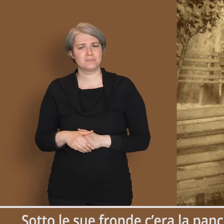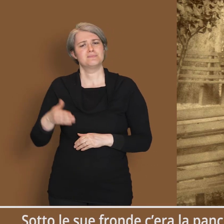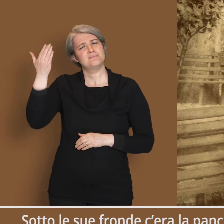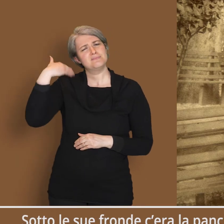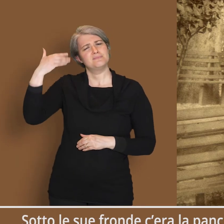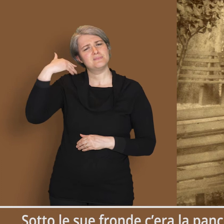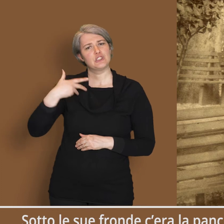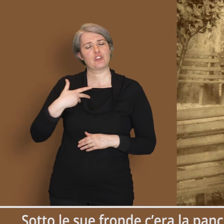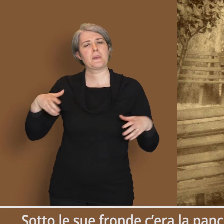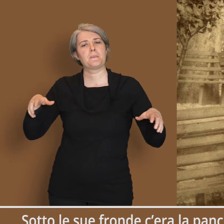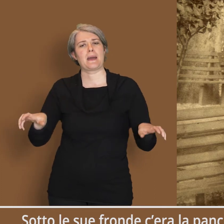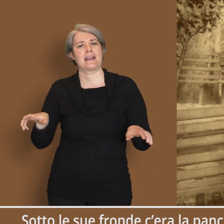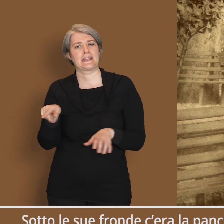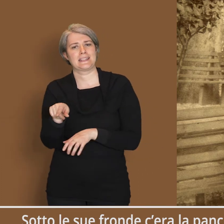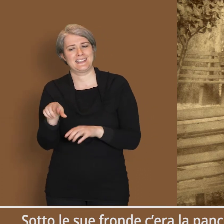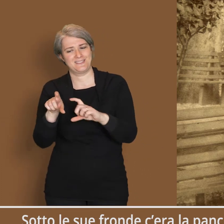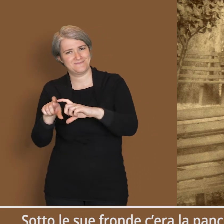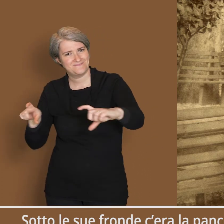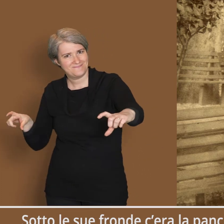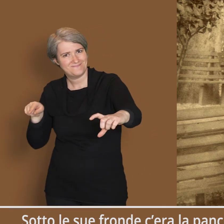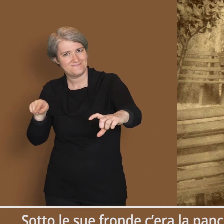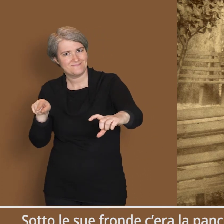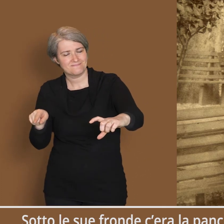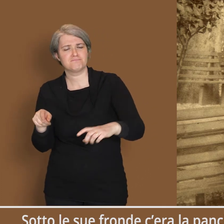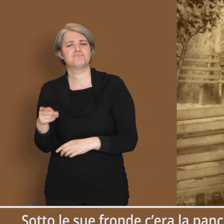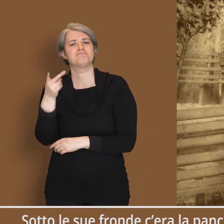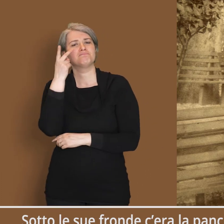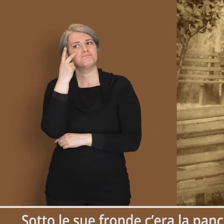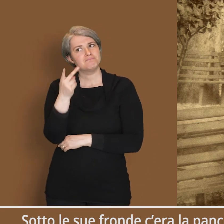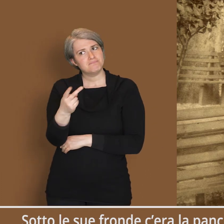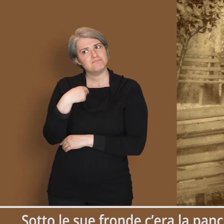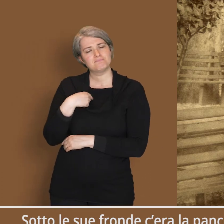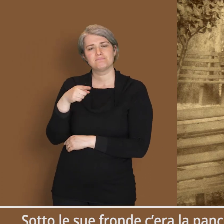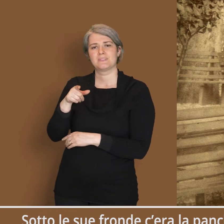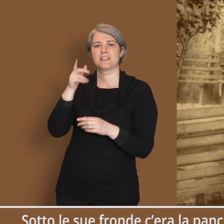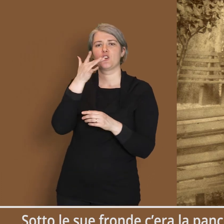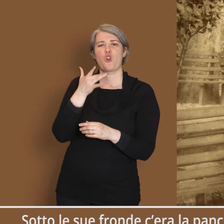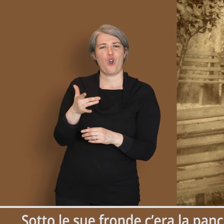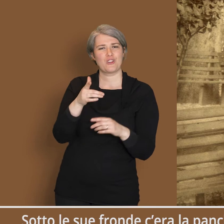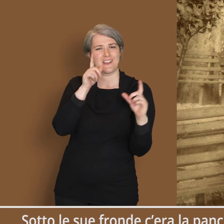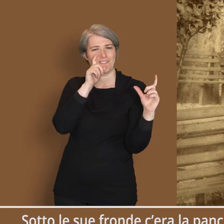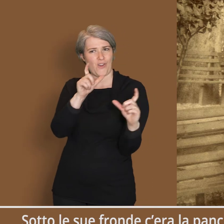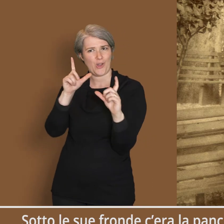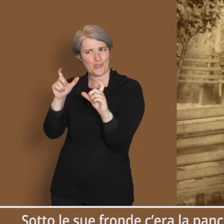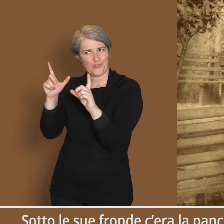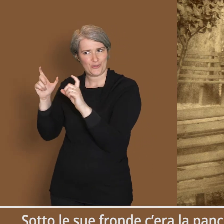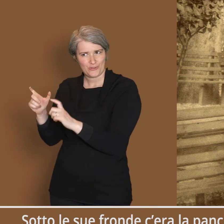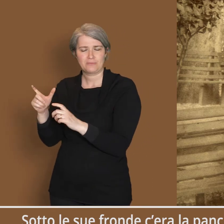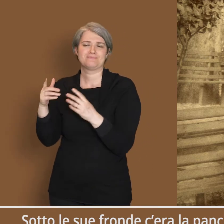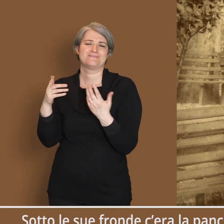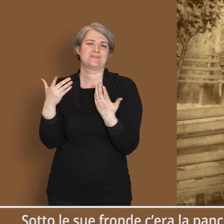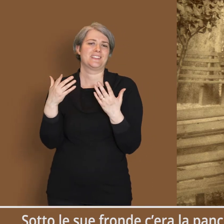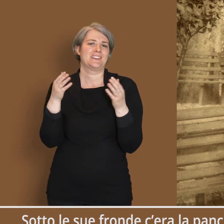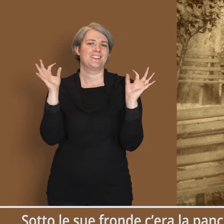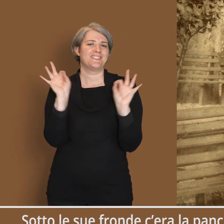Sotto le sue fronde c'era la panchina, che vediamo nelle belle fotografie scattate alla moglie rosa mentre si godeva il fresco con le